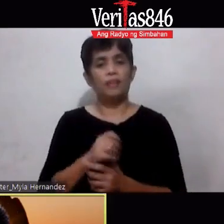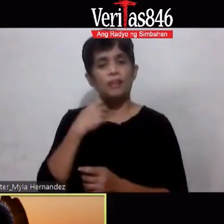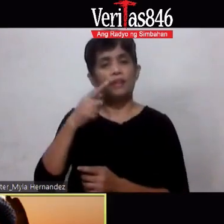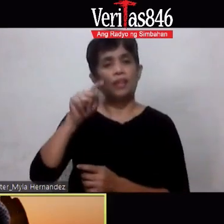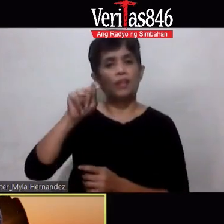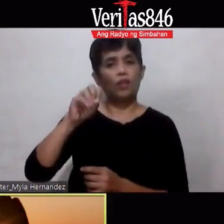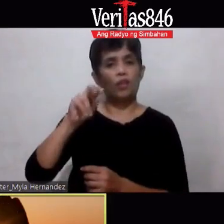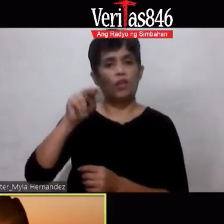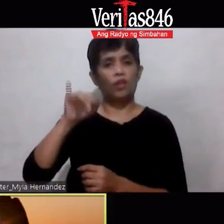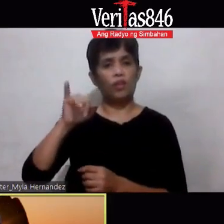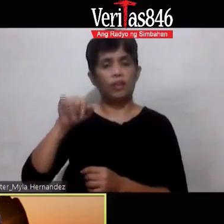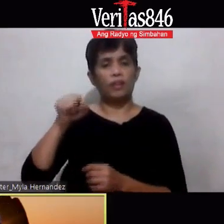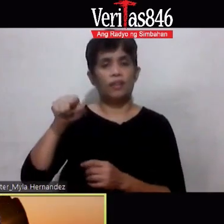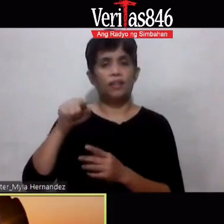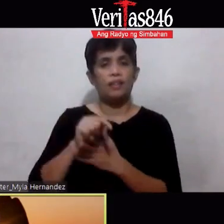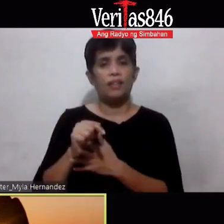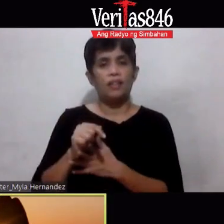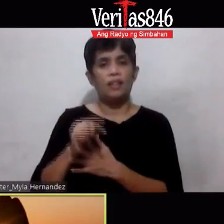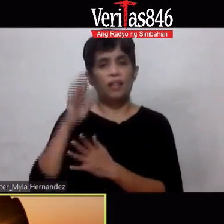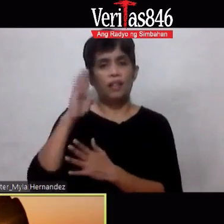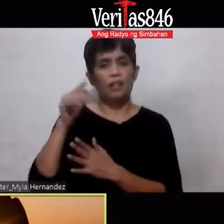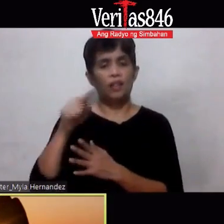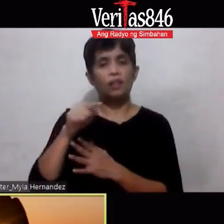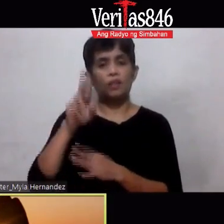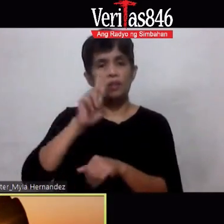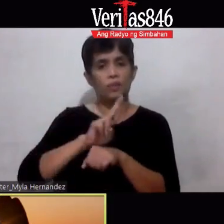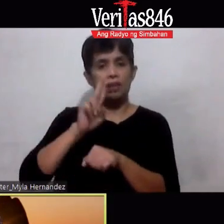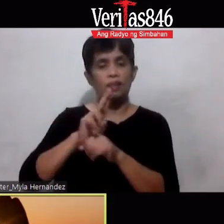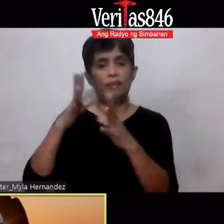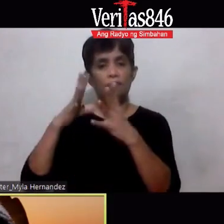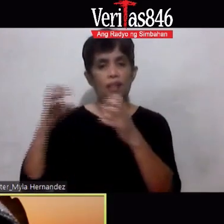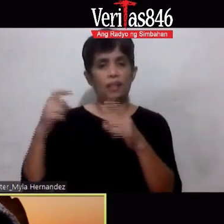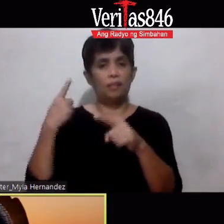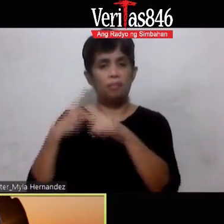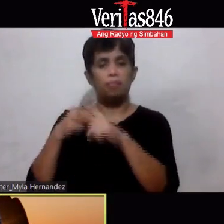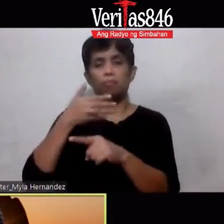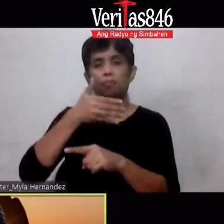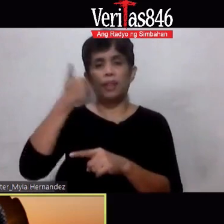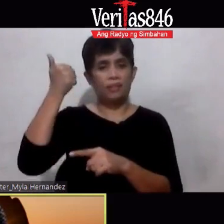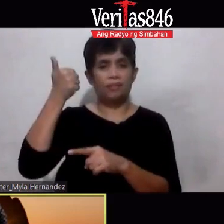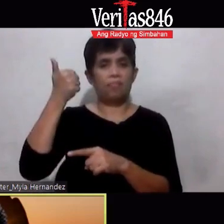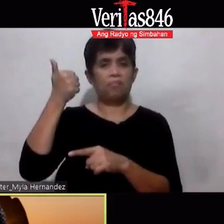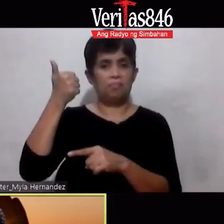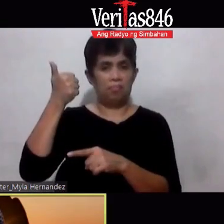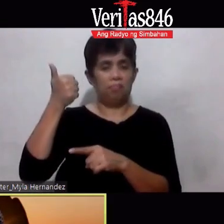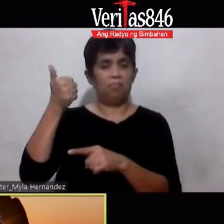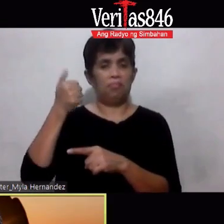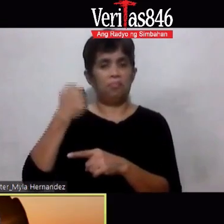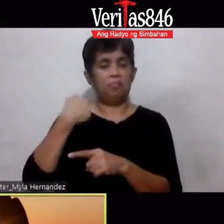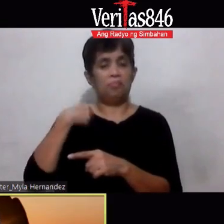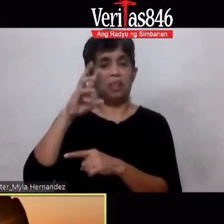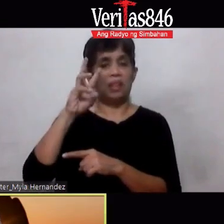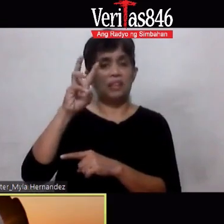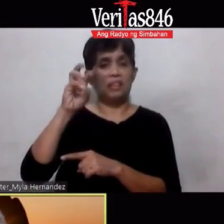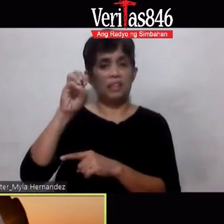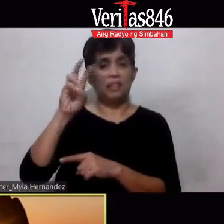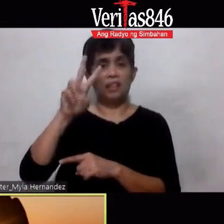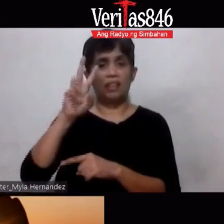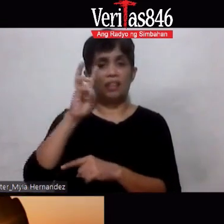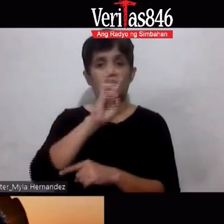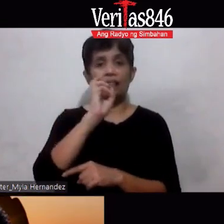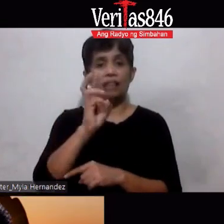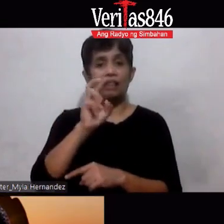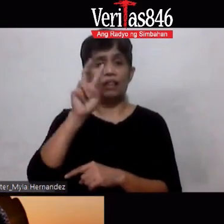Benson and brother Eng at ang sabi niya I'm using Ampalaya Plus the best talaga I am 62 now wow yes